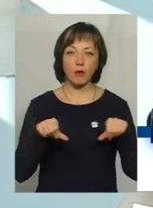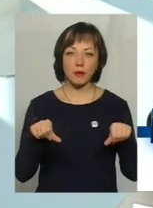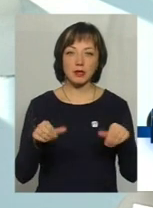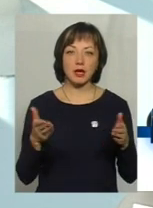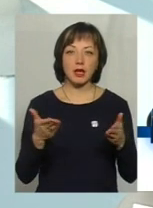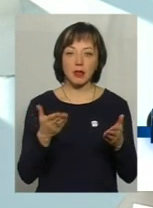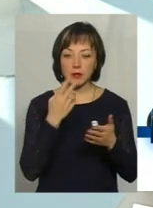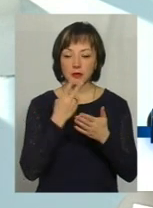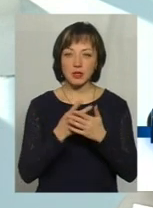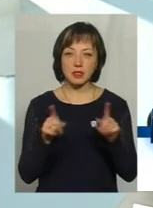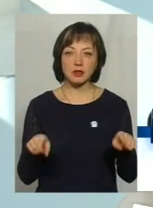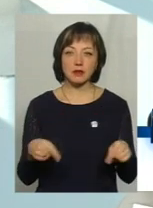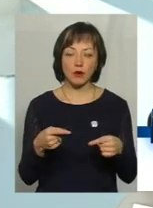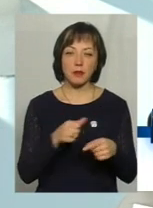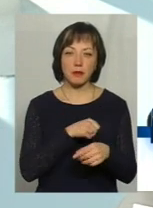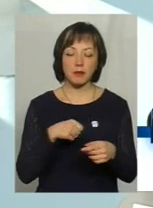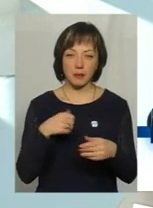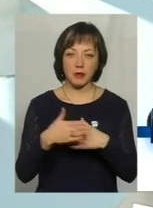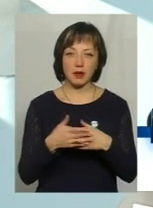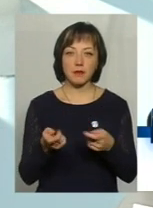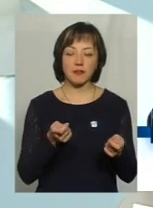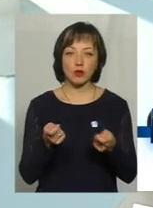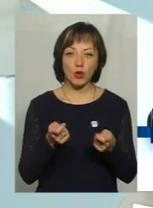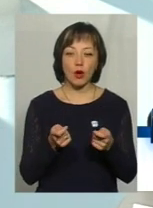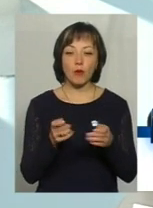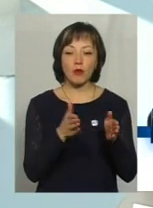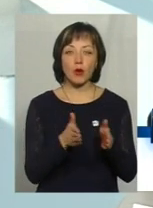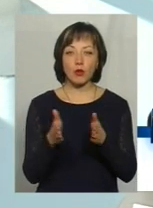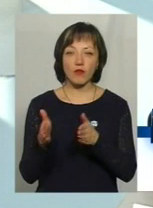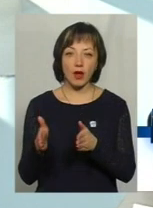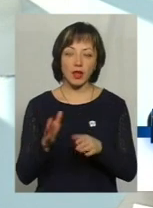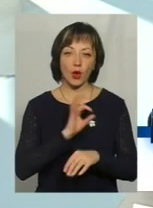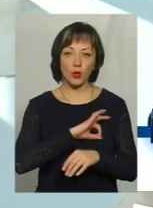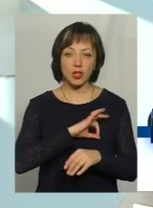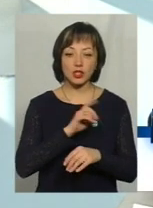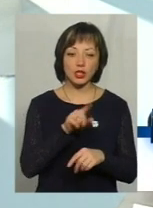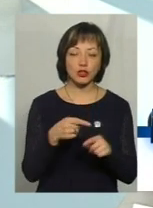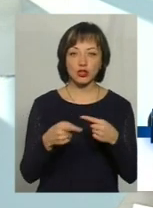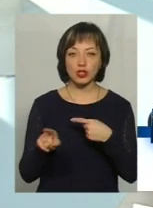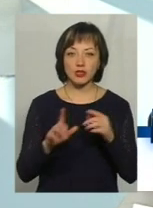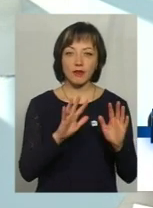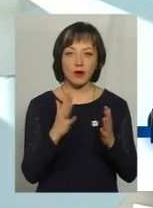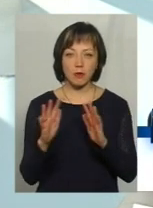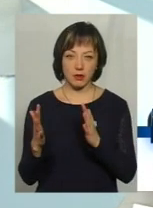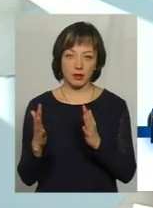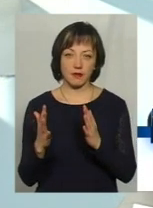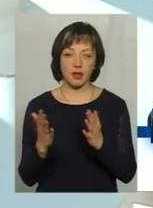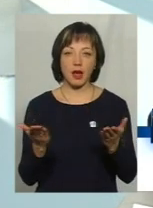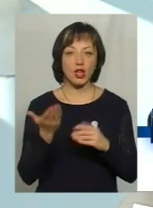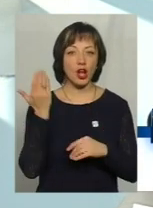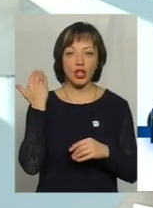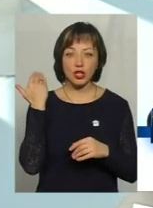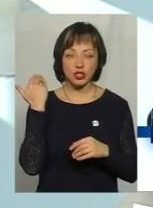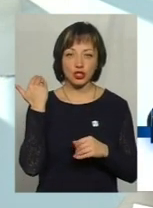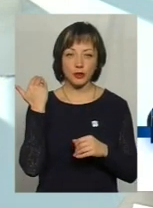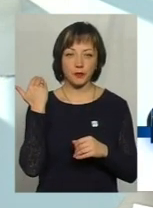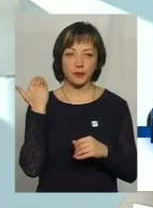створені при администрації місцевих конкомбі, стосовно правового врегулювання тих чи інших випадків, які раніше